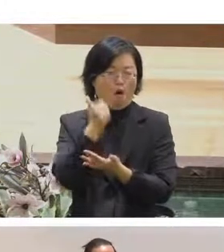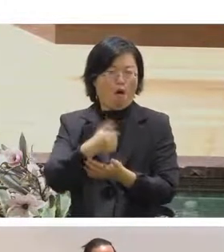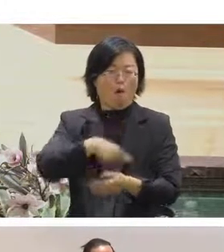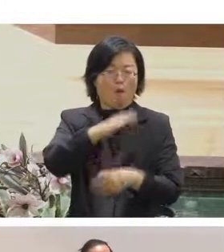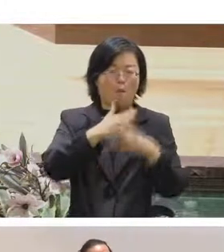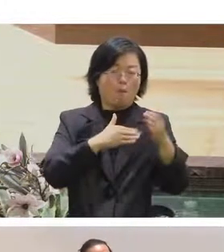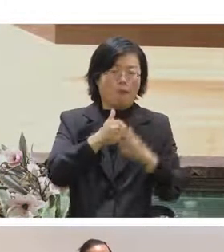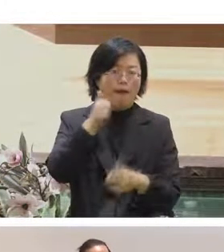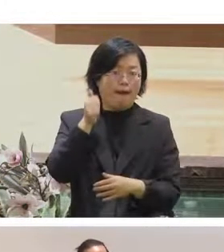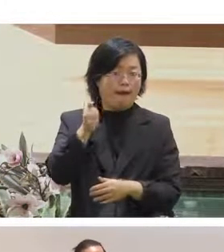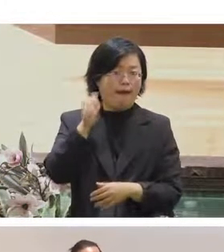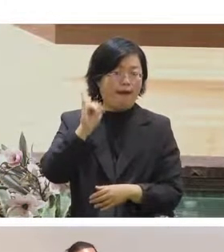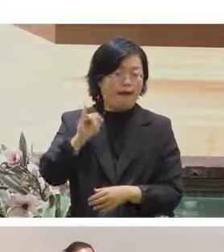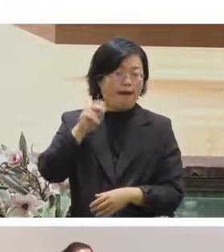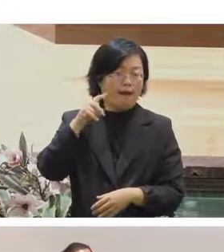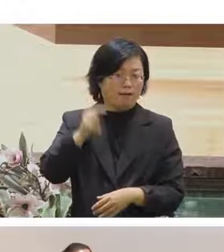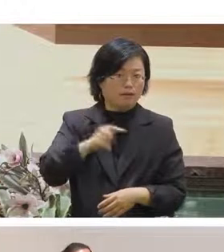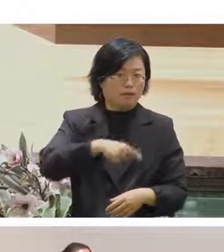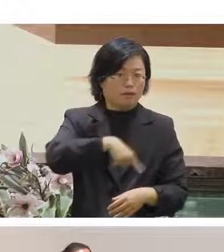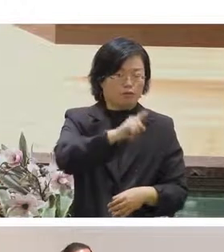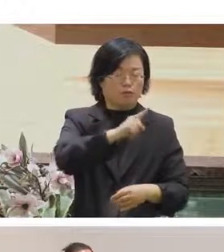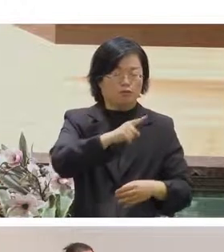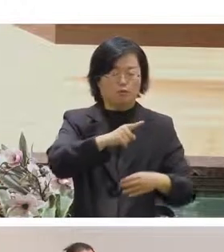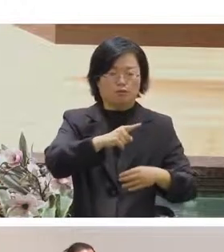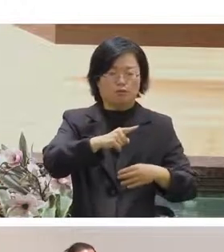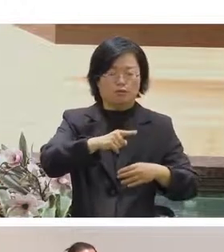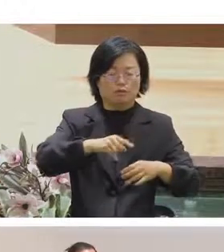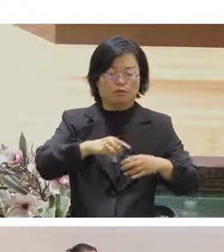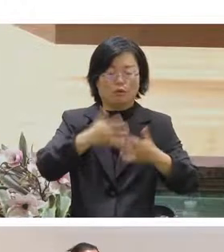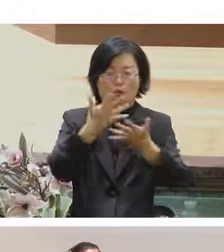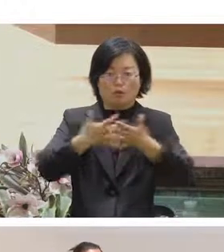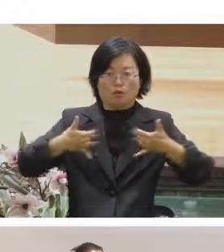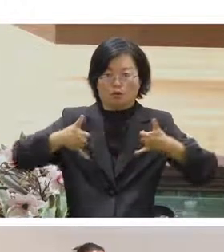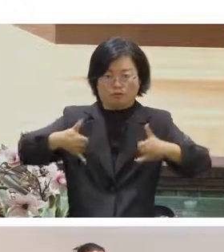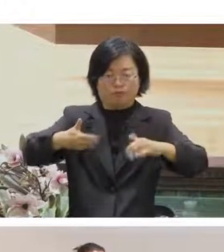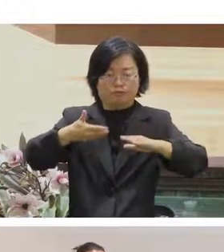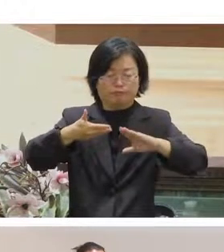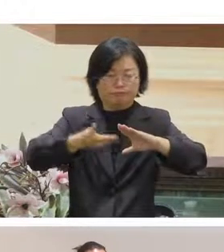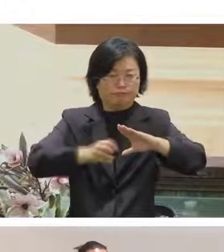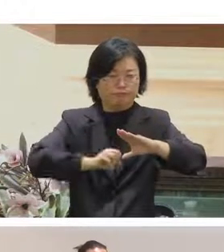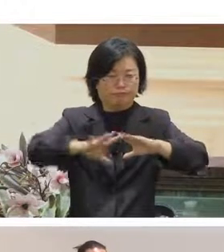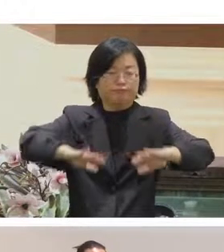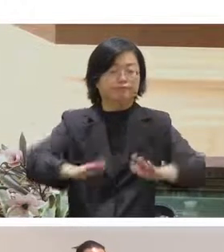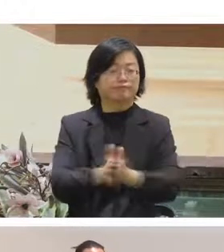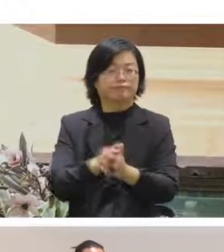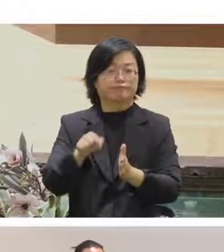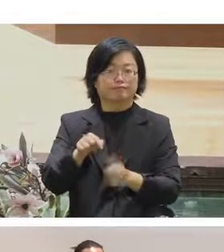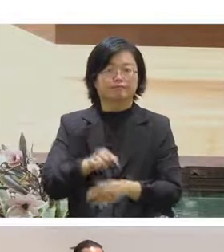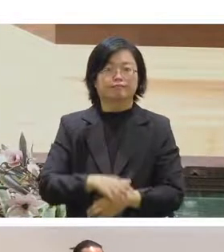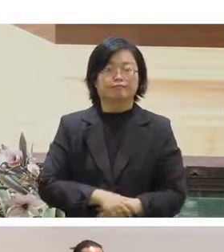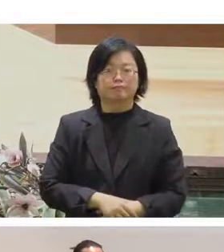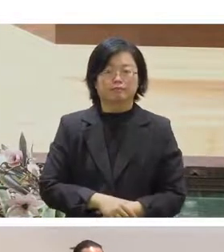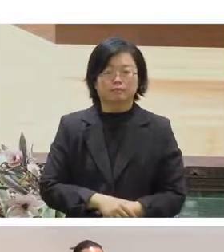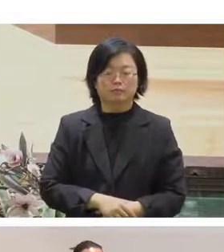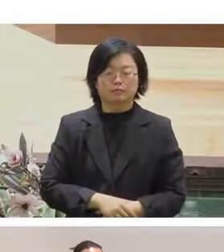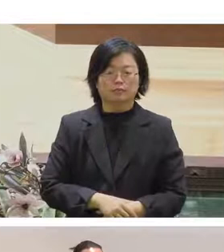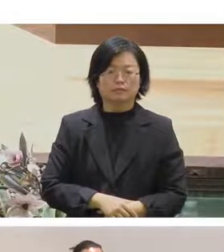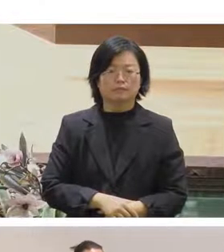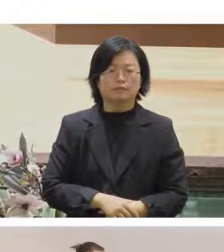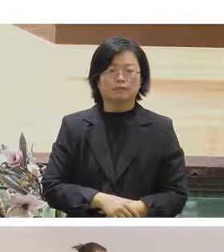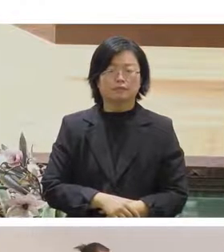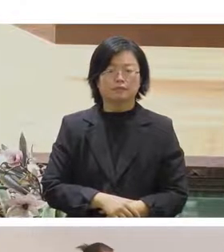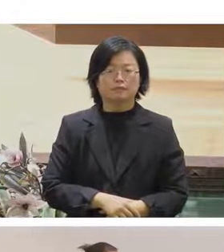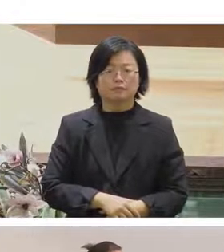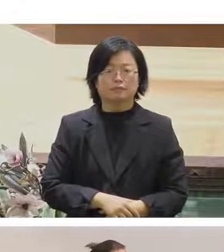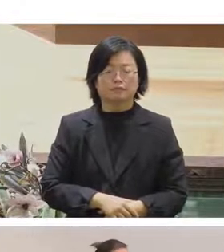線上的conference直播這樣子那我們就遇到我那個時候其實那個時候當下可能大家都沒有感受到有一個很恐